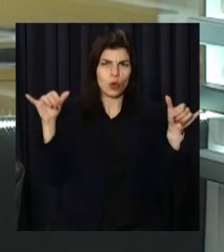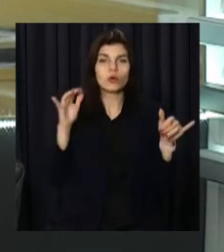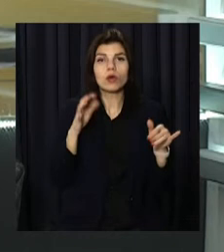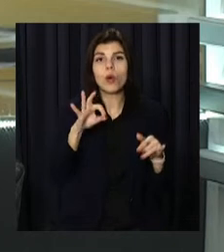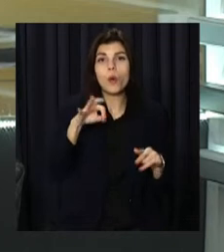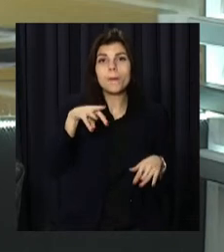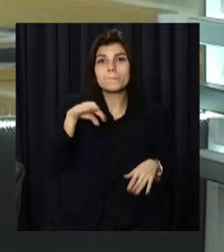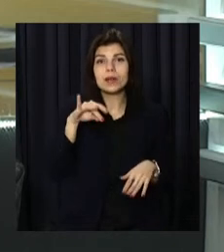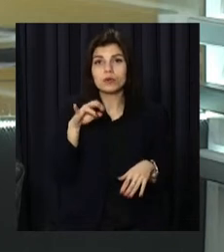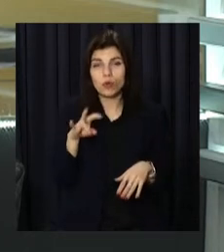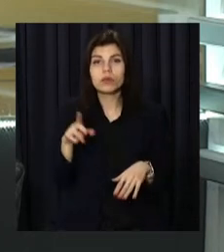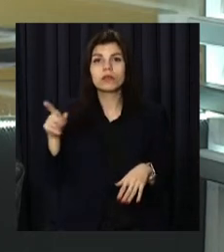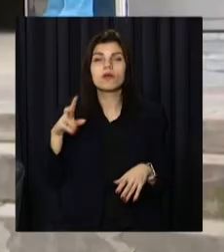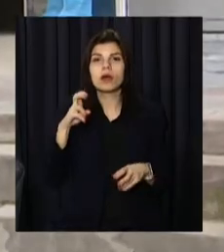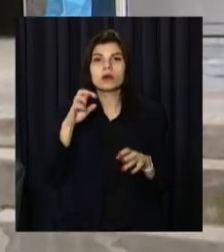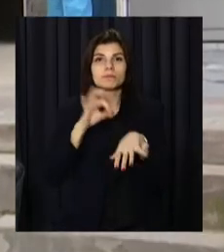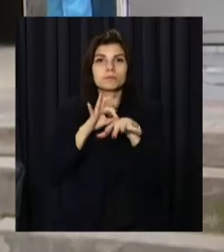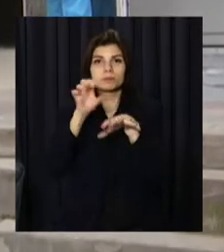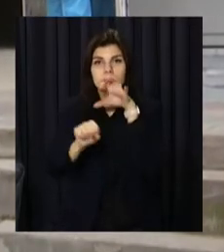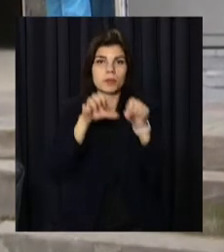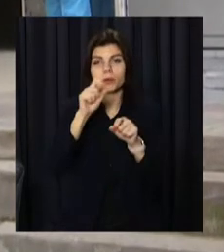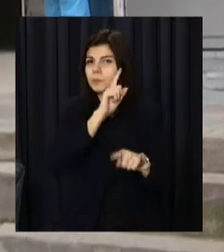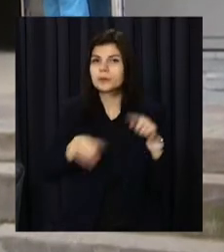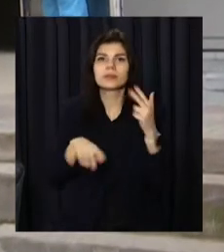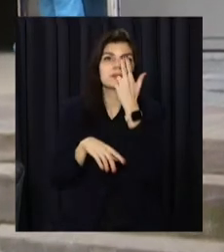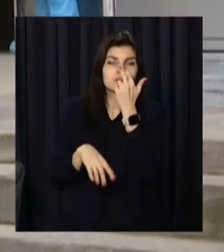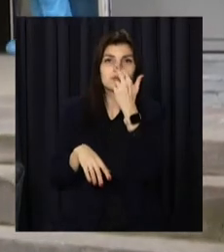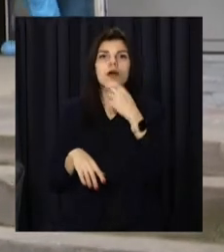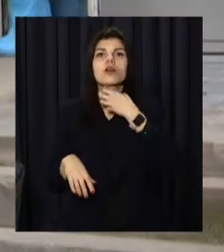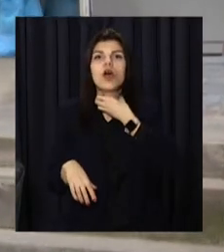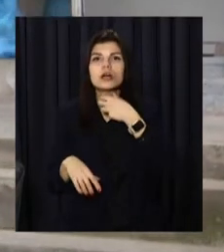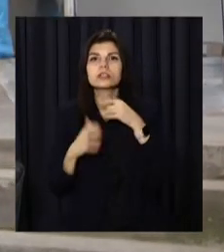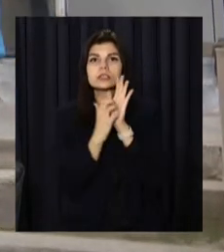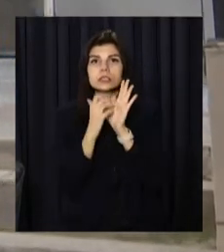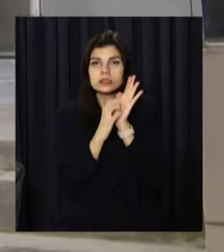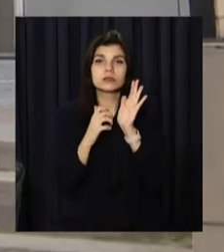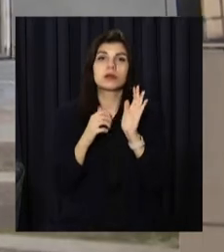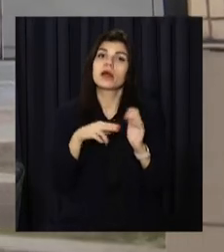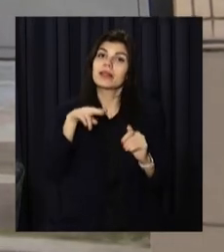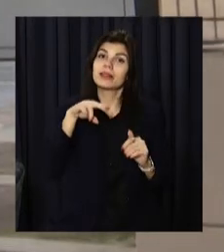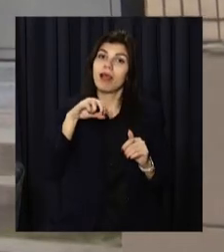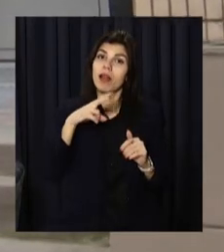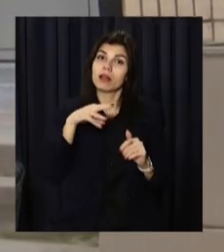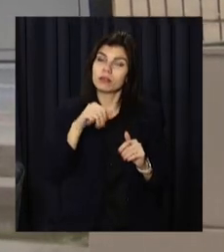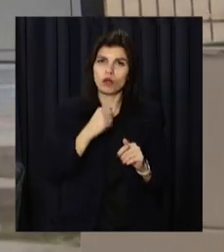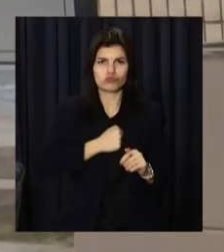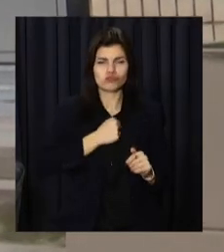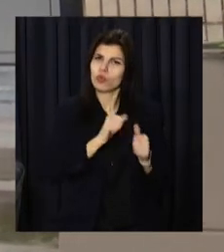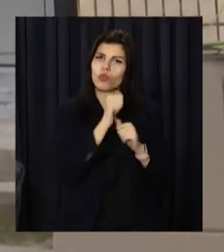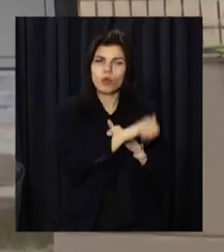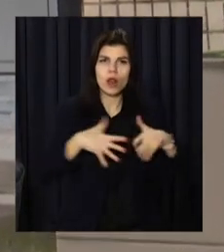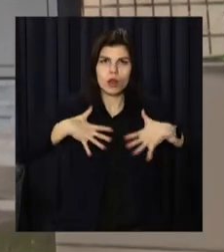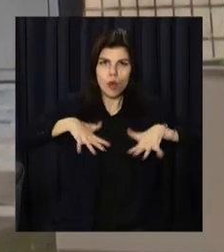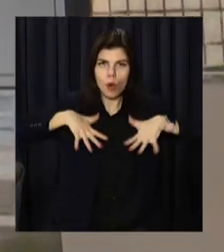вражає верхні дихальні шляхи, швидше розповсюджуються, проте не так, як дельта вражає легені. За його словами, зараз до стаціонарів